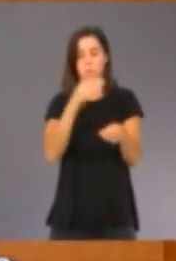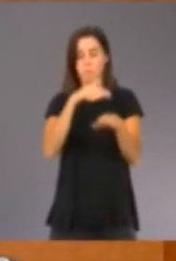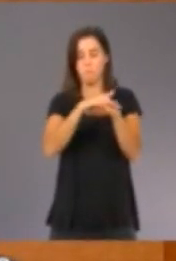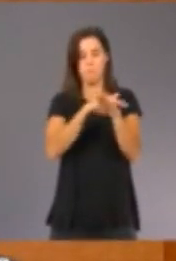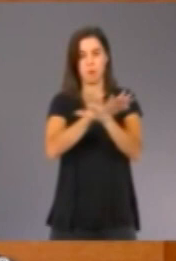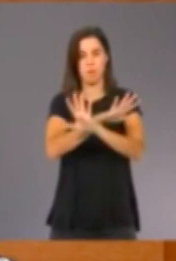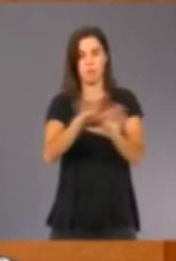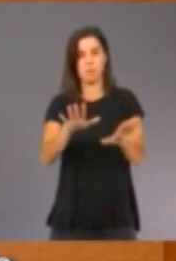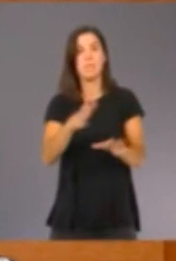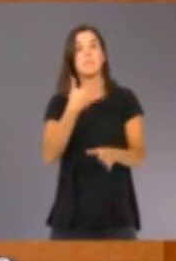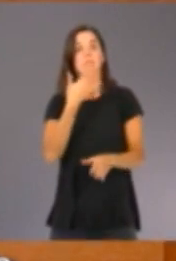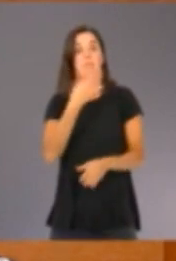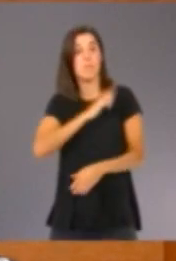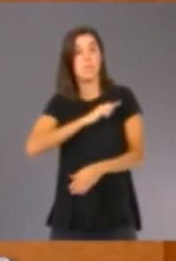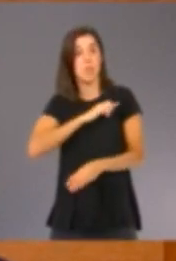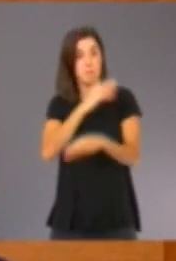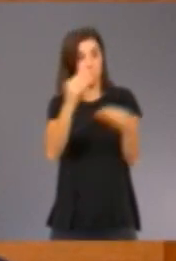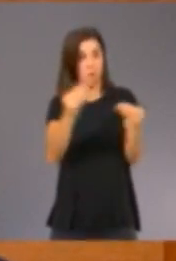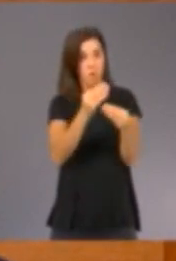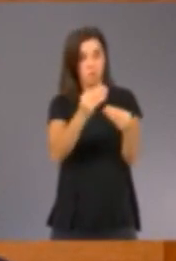Si la fa sentir millor, enhorabona.